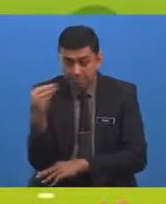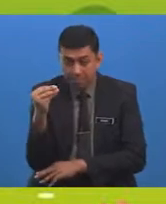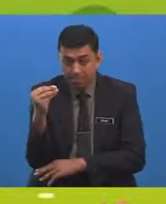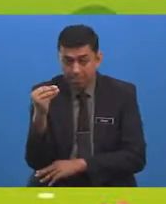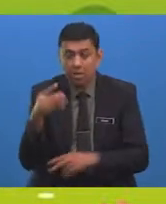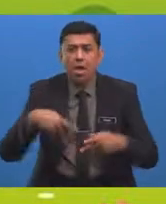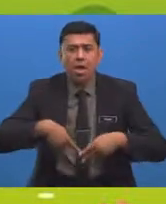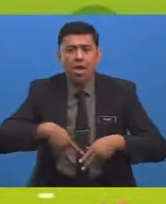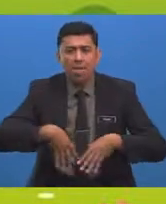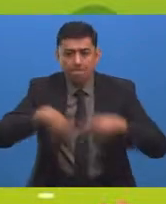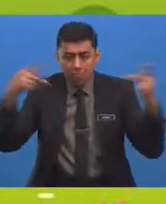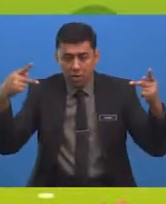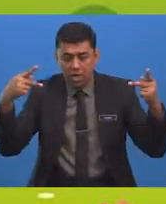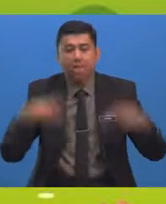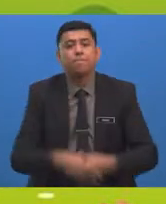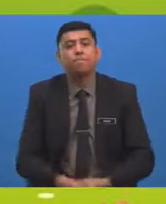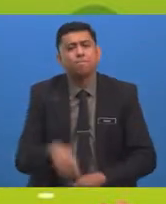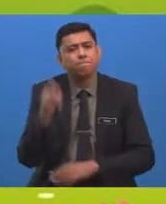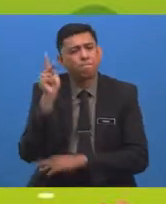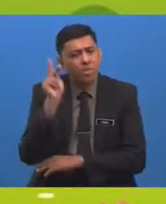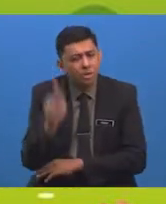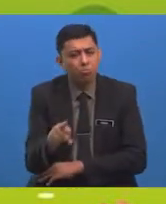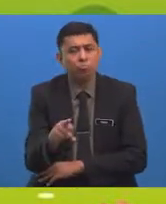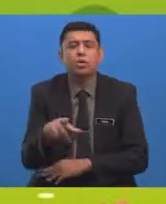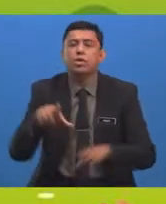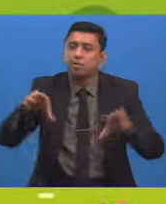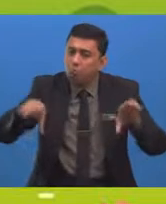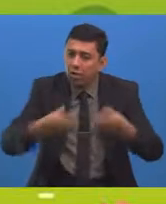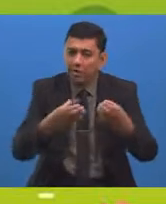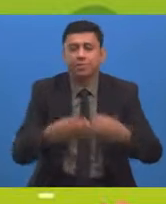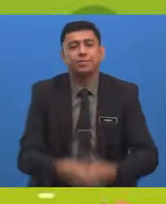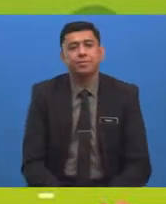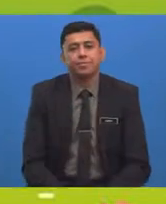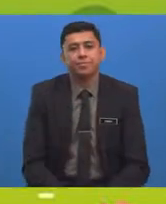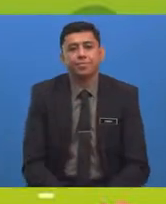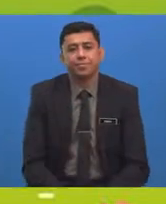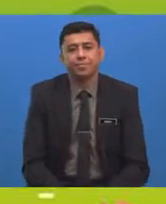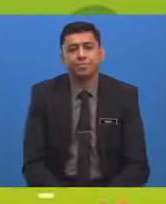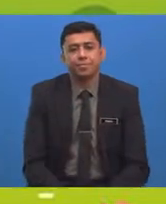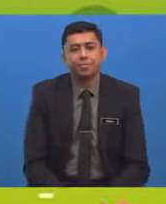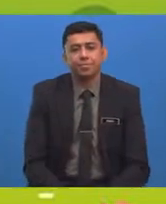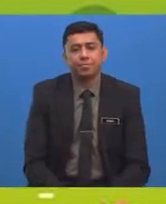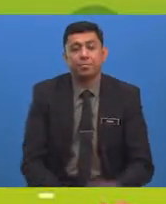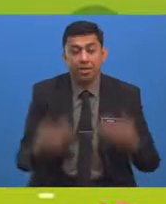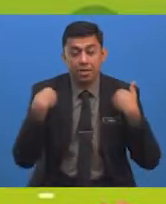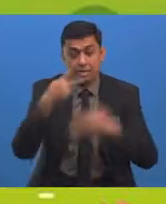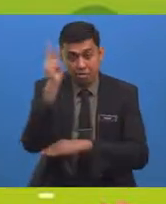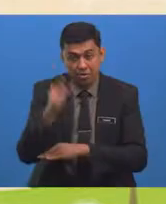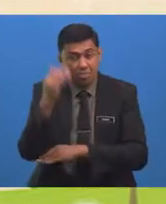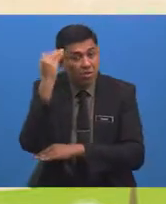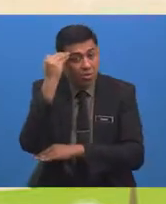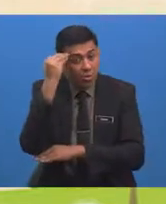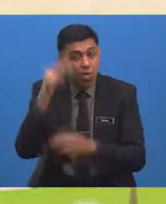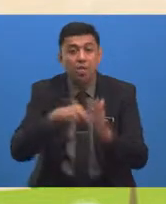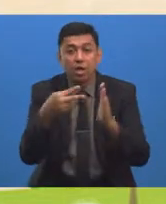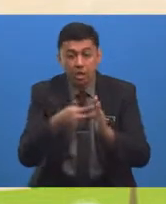Pemeliharaan Perlulah Dilaksanakan Adakah Kamu Mengetahui